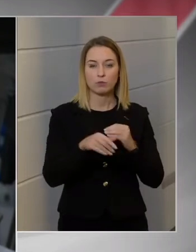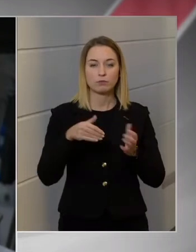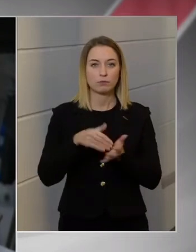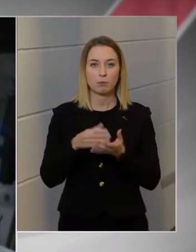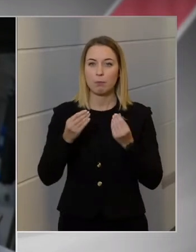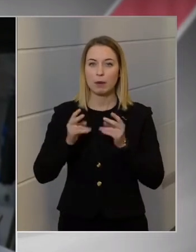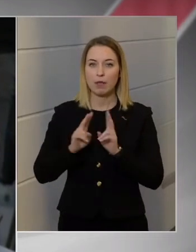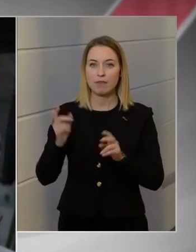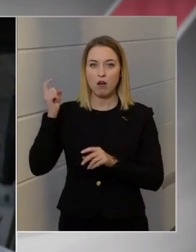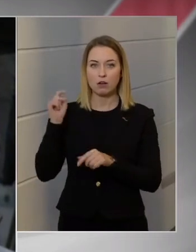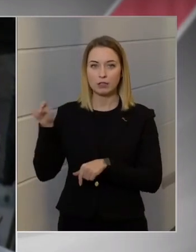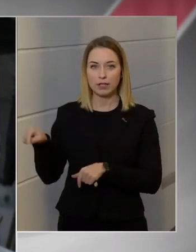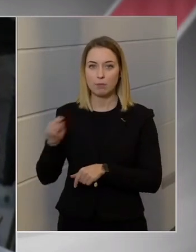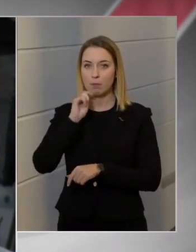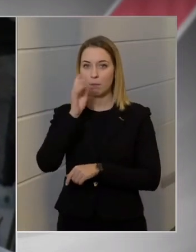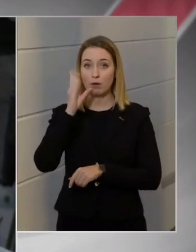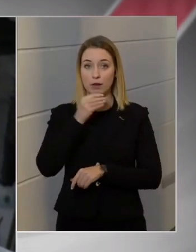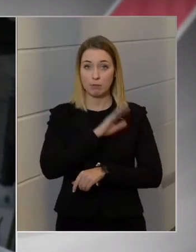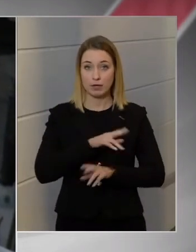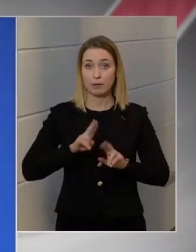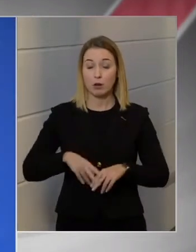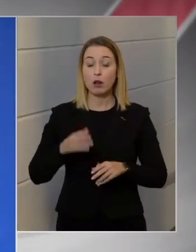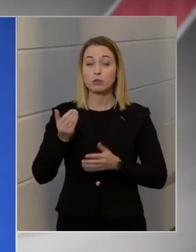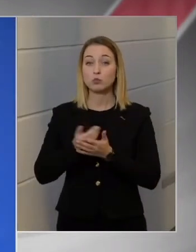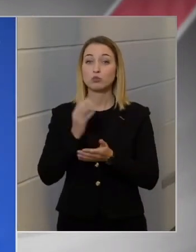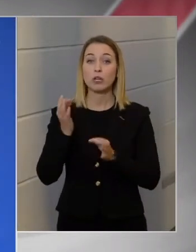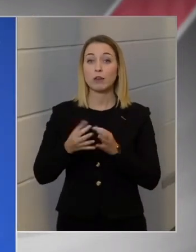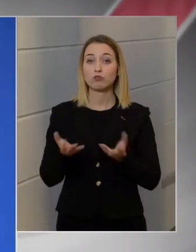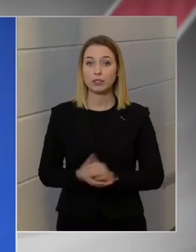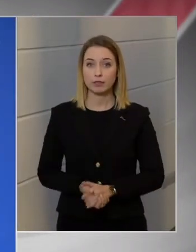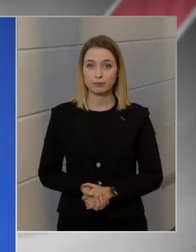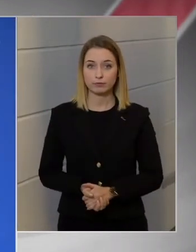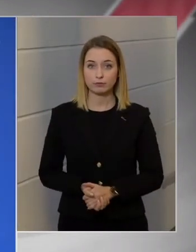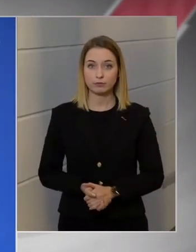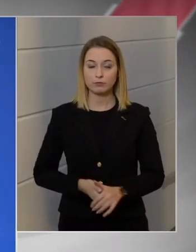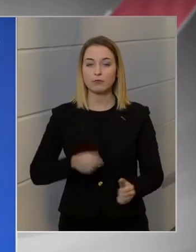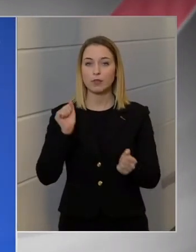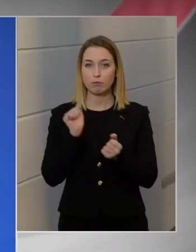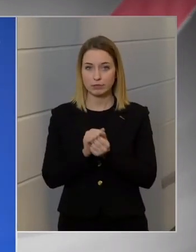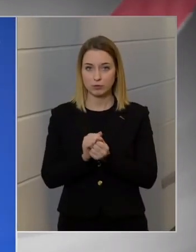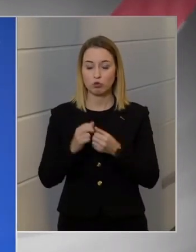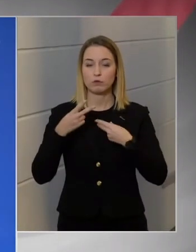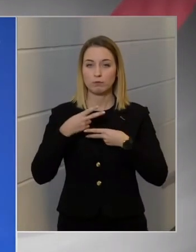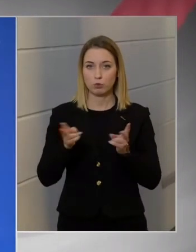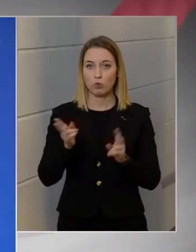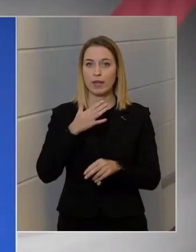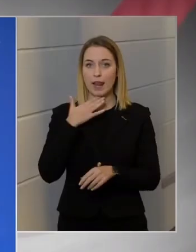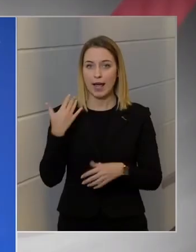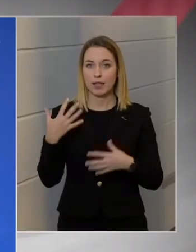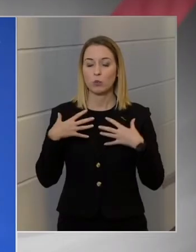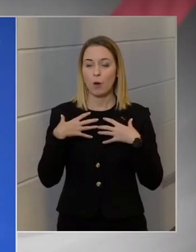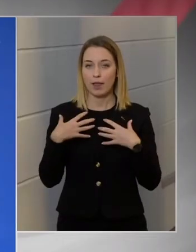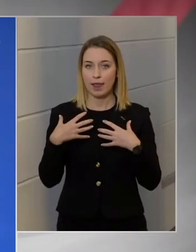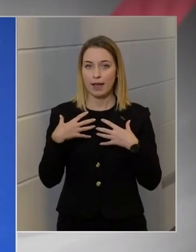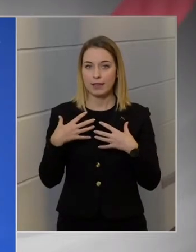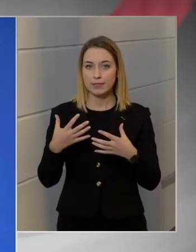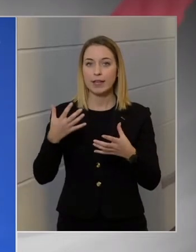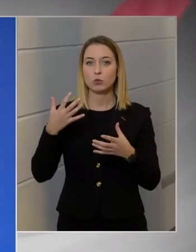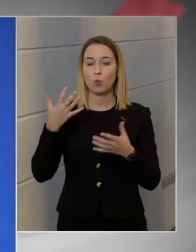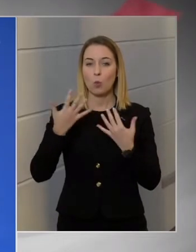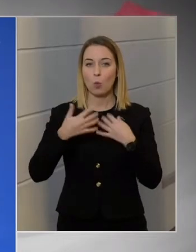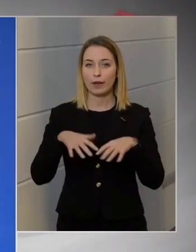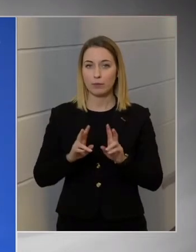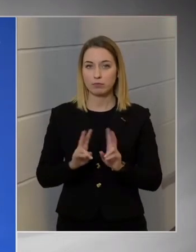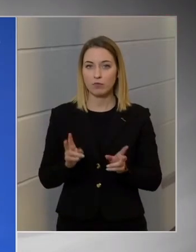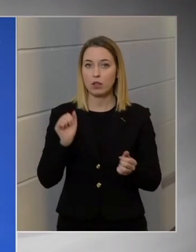a raktárban, és marad-e a magyar embereknek szükség esetén? Az biztos, hogy bőven elegendő lélegeztetőgépen rendelkezésre.